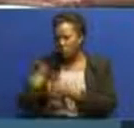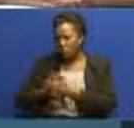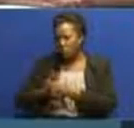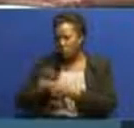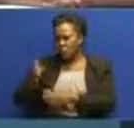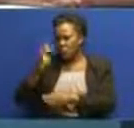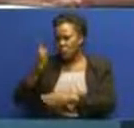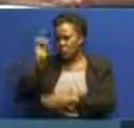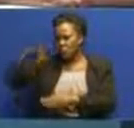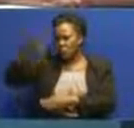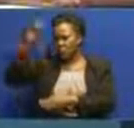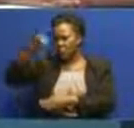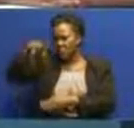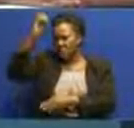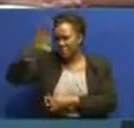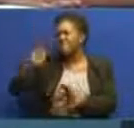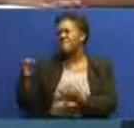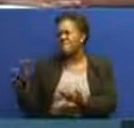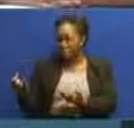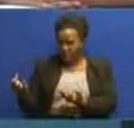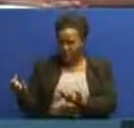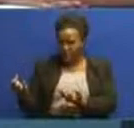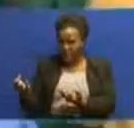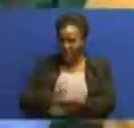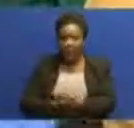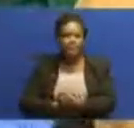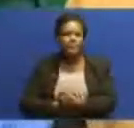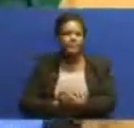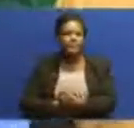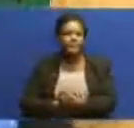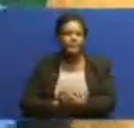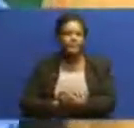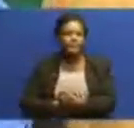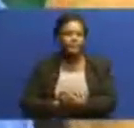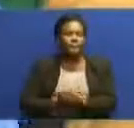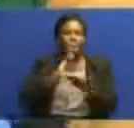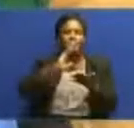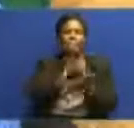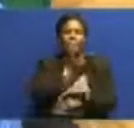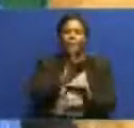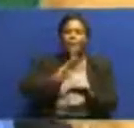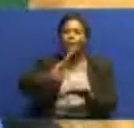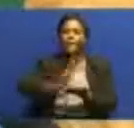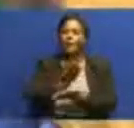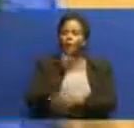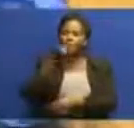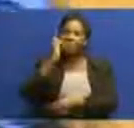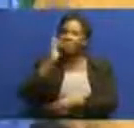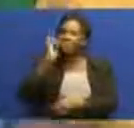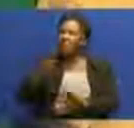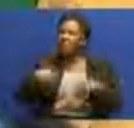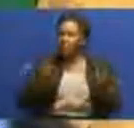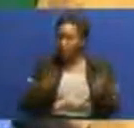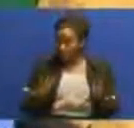Kalemani kusena na kukatika kwa umeme. Hakuna mgao wa umeme. Wakati huu